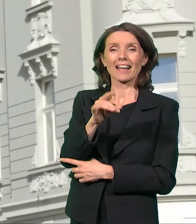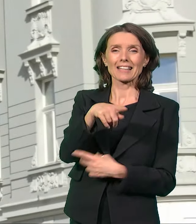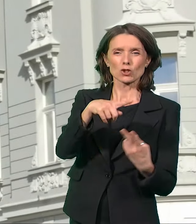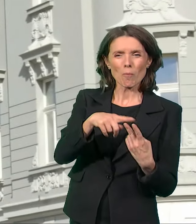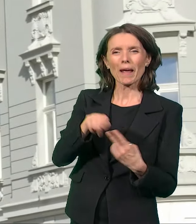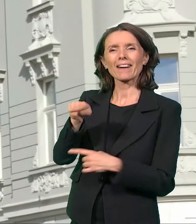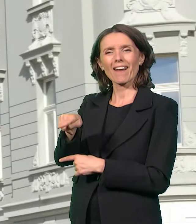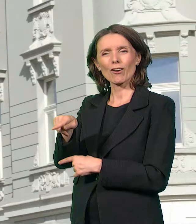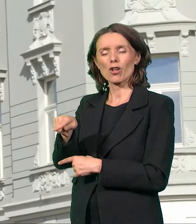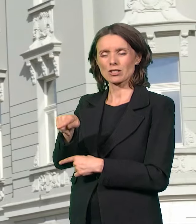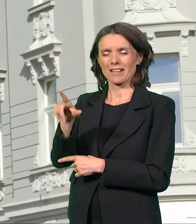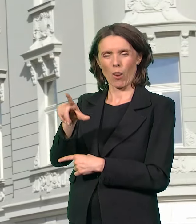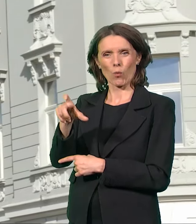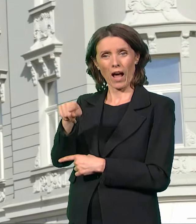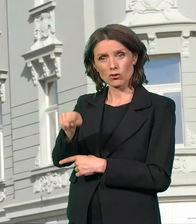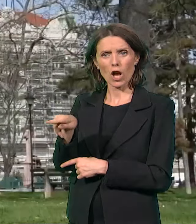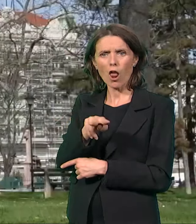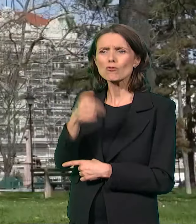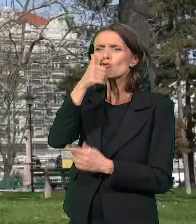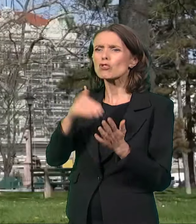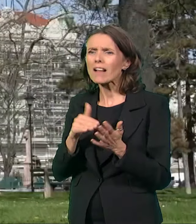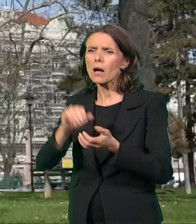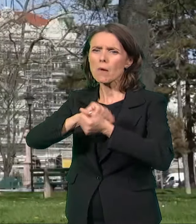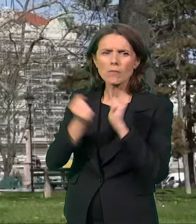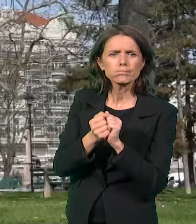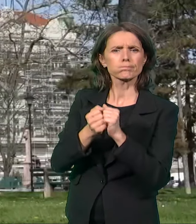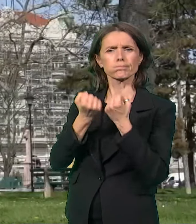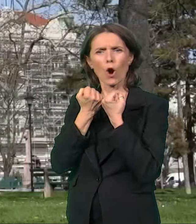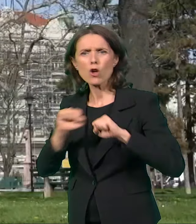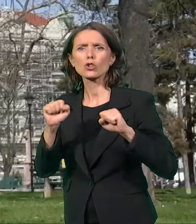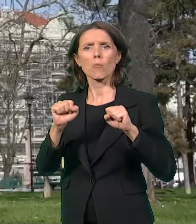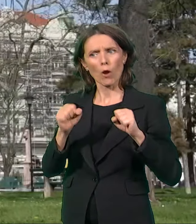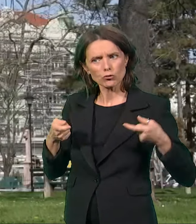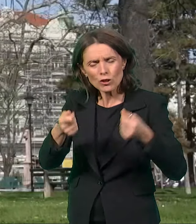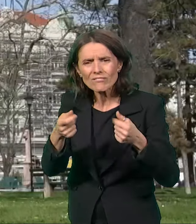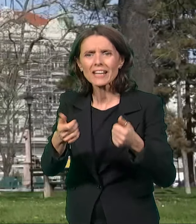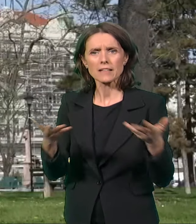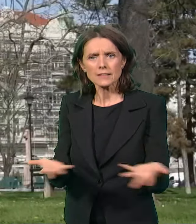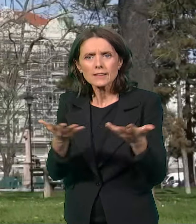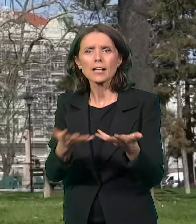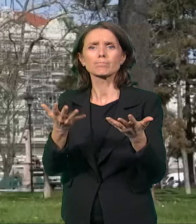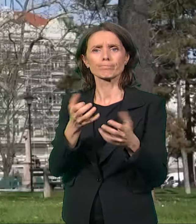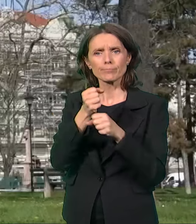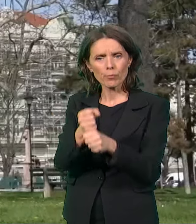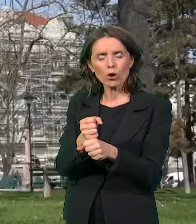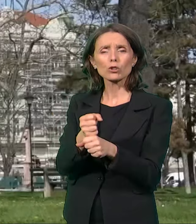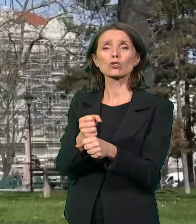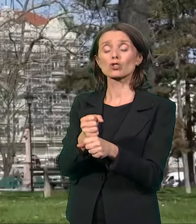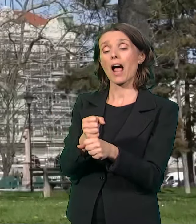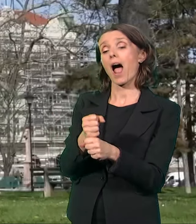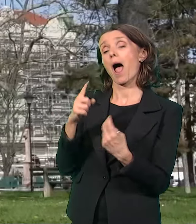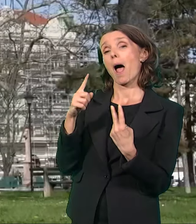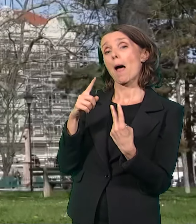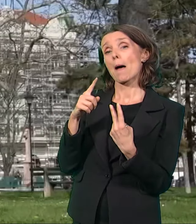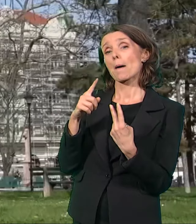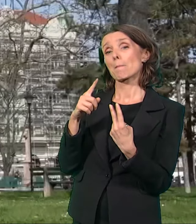akcija, glavni financijeri. Paranosi su, kao i, opet kažem, to je u tom periodu i bio